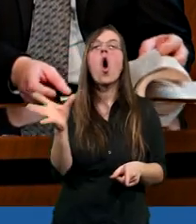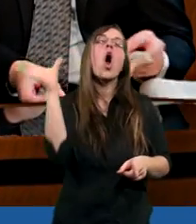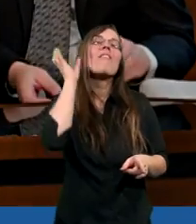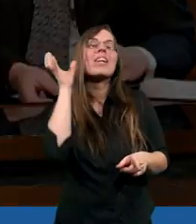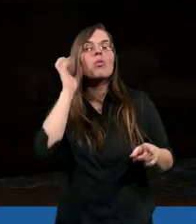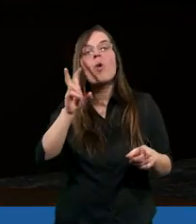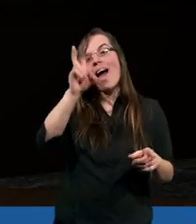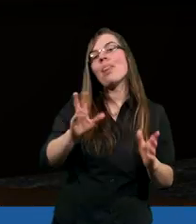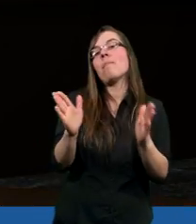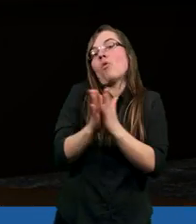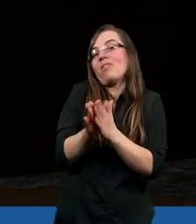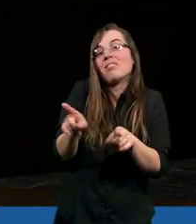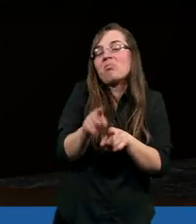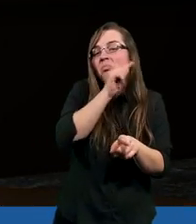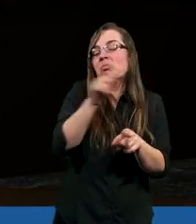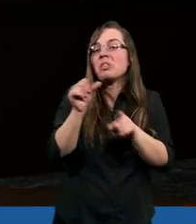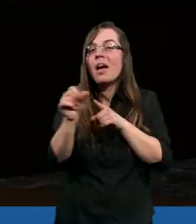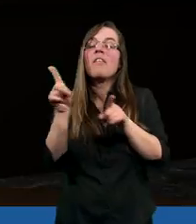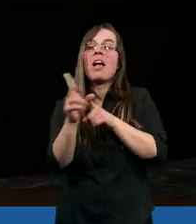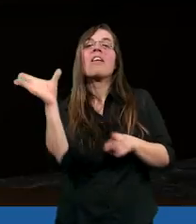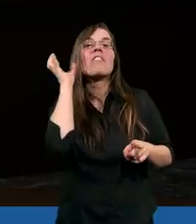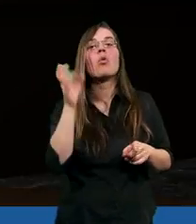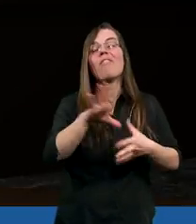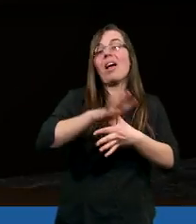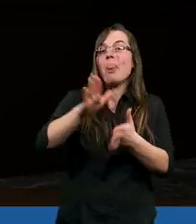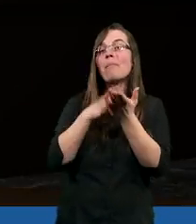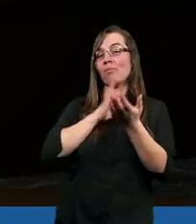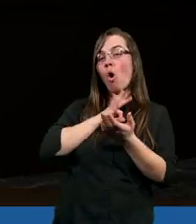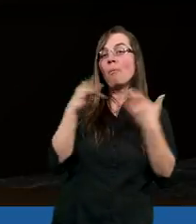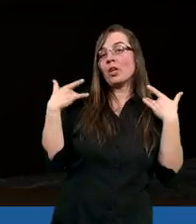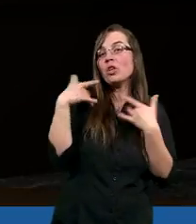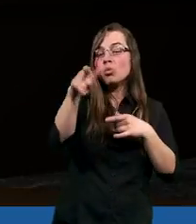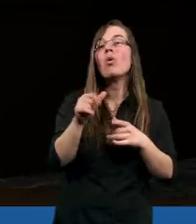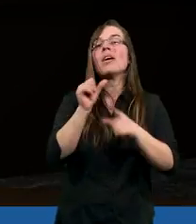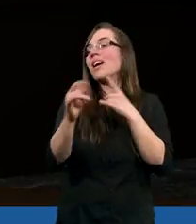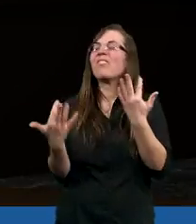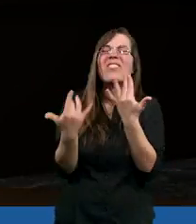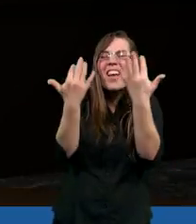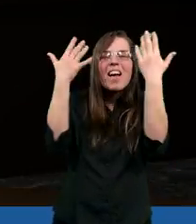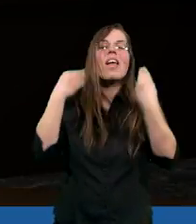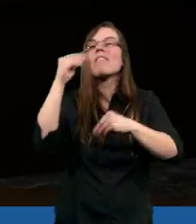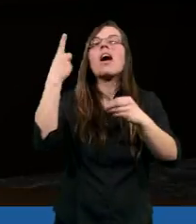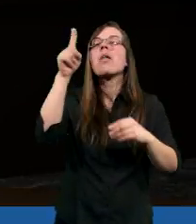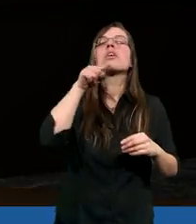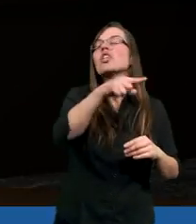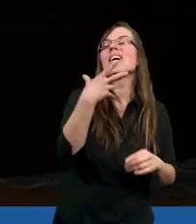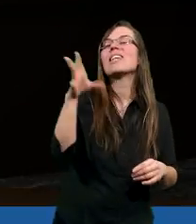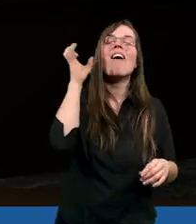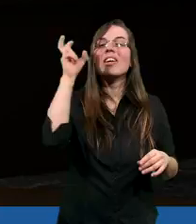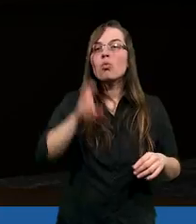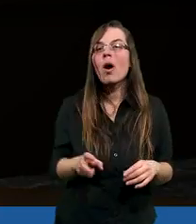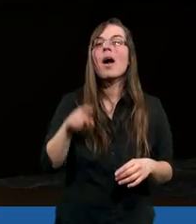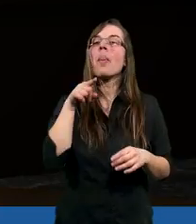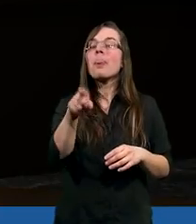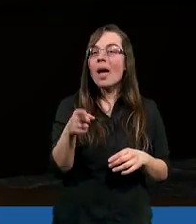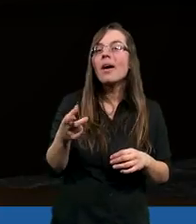wysłuchanych modlitwach. I tych wysłuchanych modlitw w moim życiu jest o wiele, wiele więcej niż tych niewysłuchanych. I